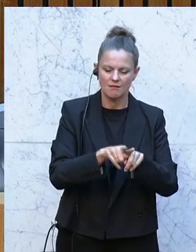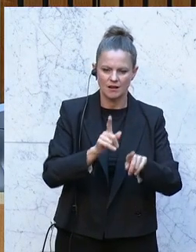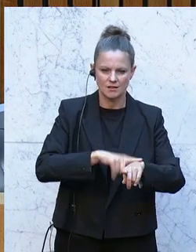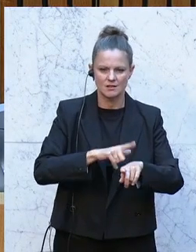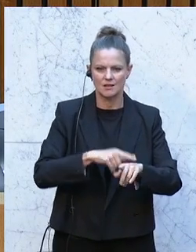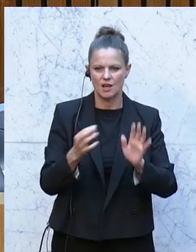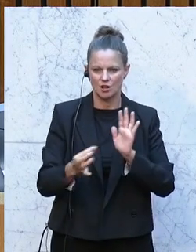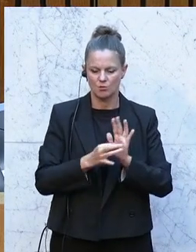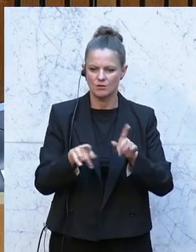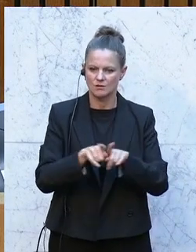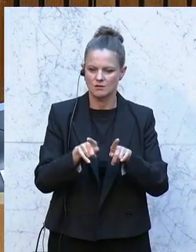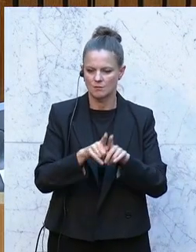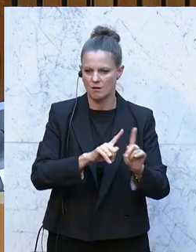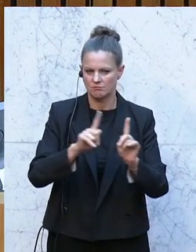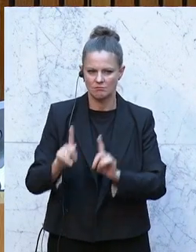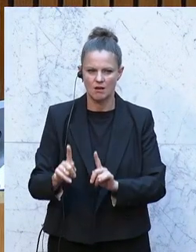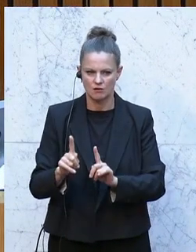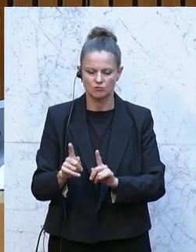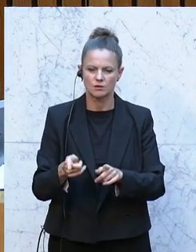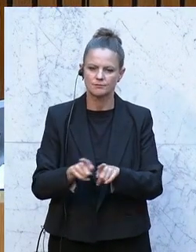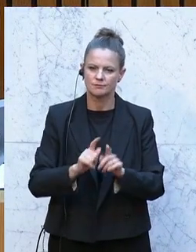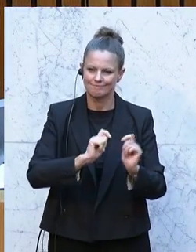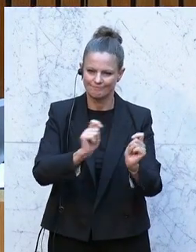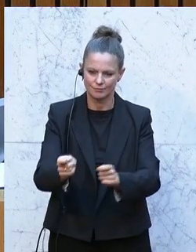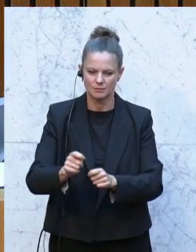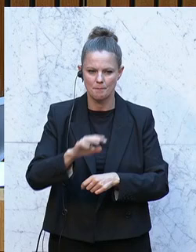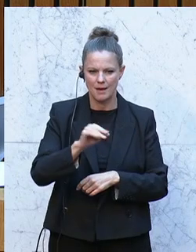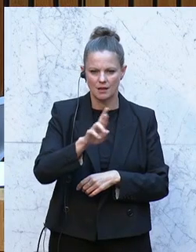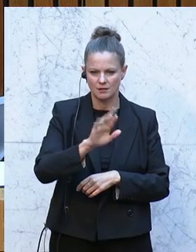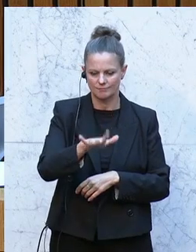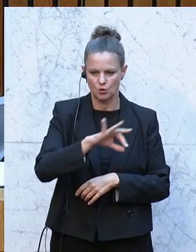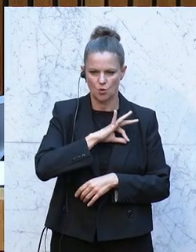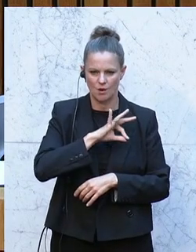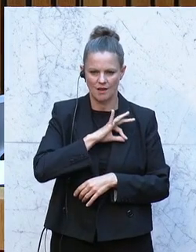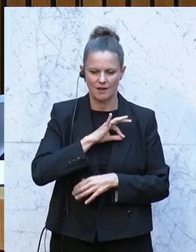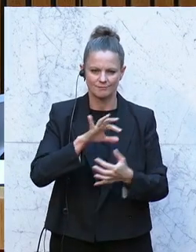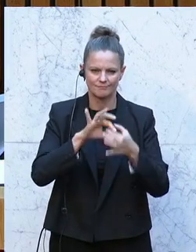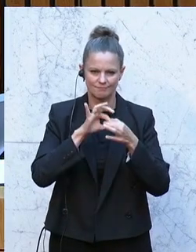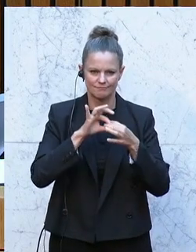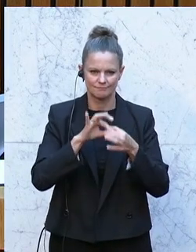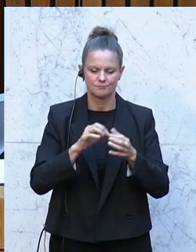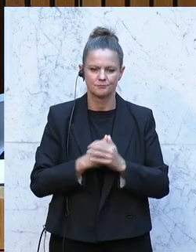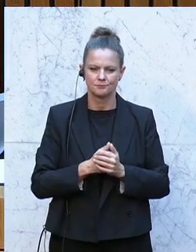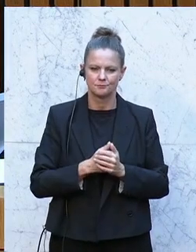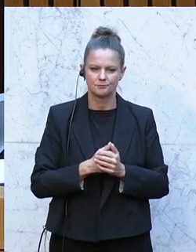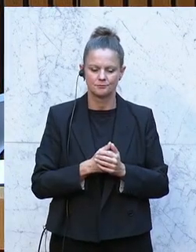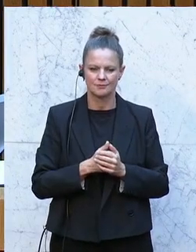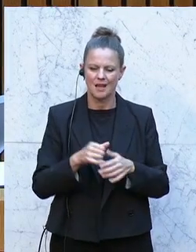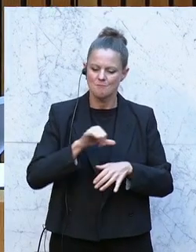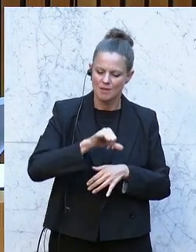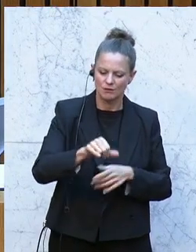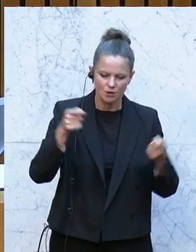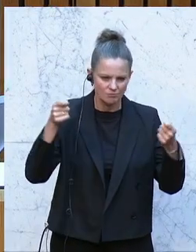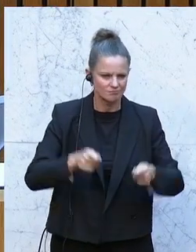Selbstständigenantrag 41.35 der Abgeordneten, Meindl-Reisinger Kollegen und Kollegen betreffen Schluss mit dem Betonieren,